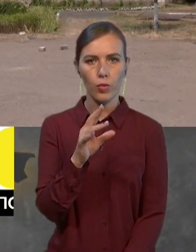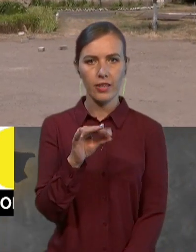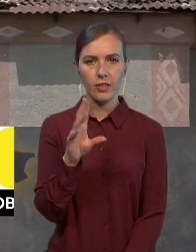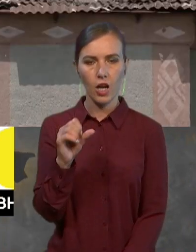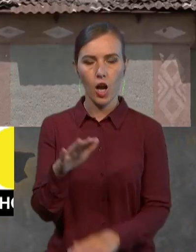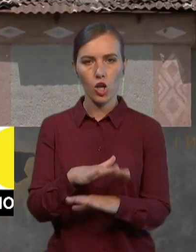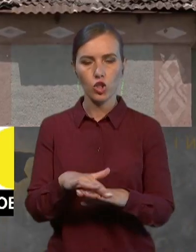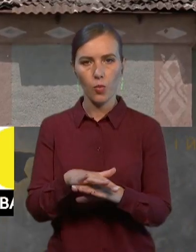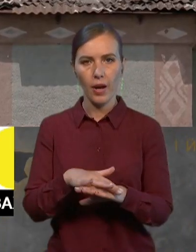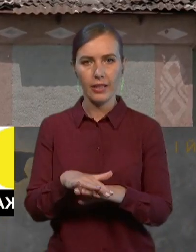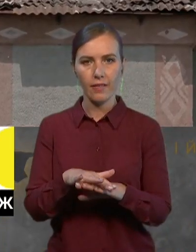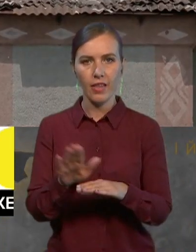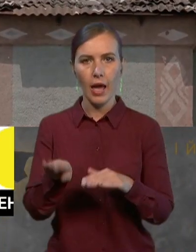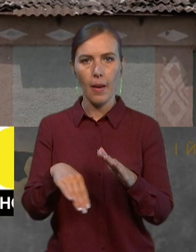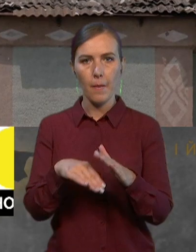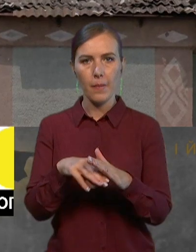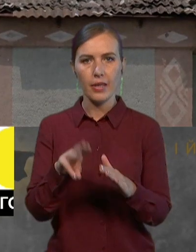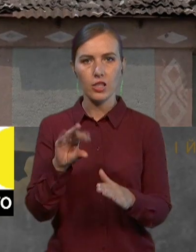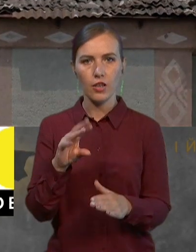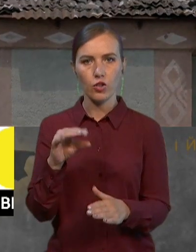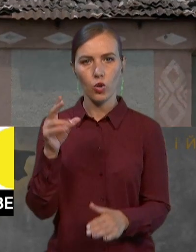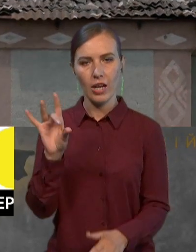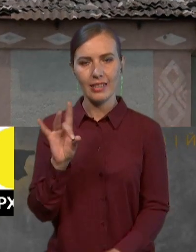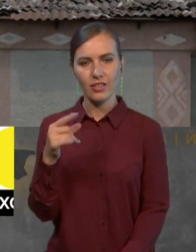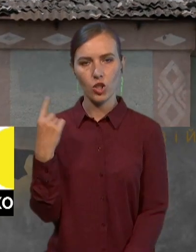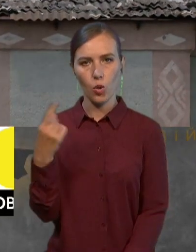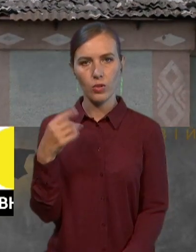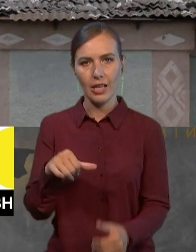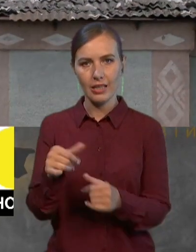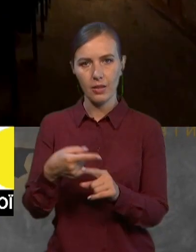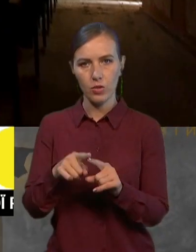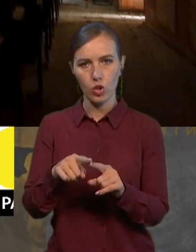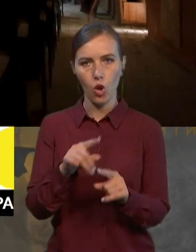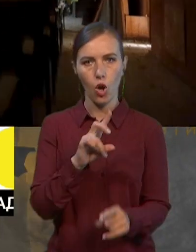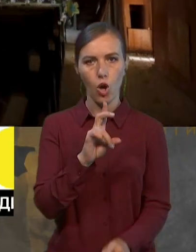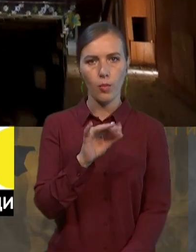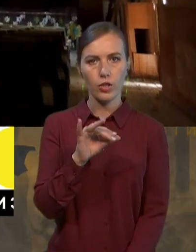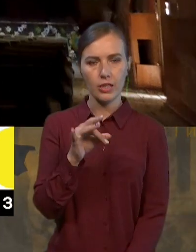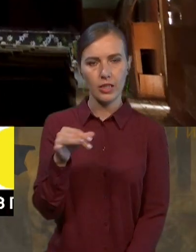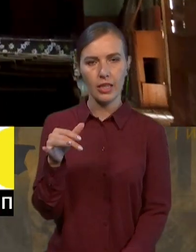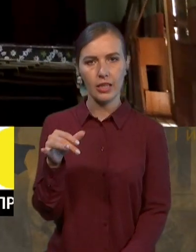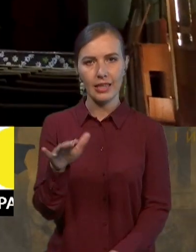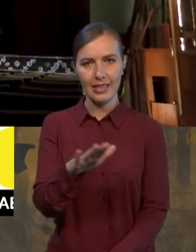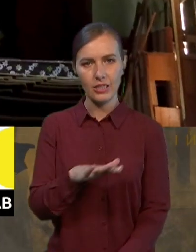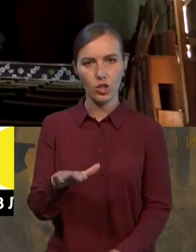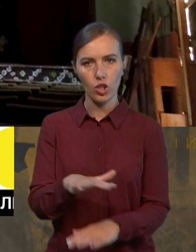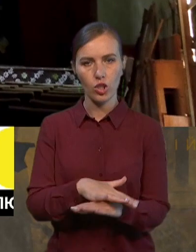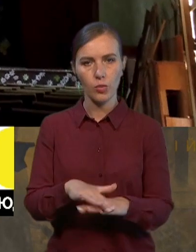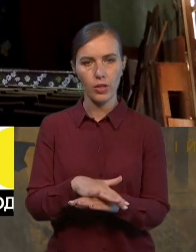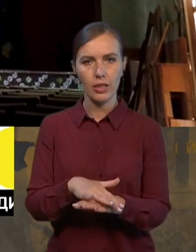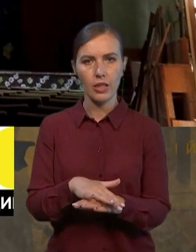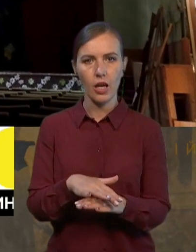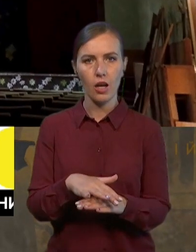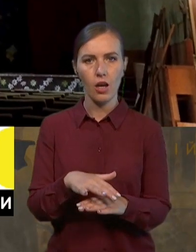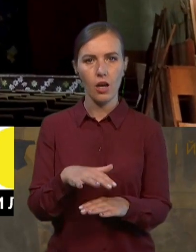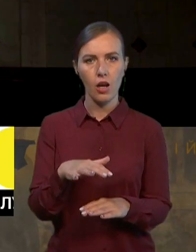Рівненської області. Крім неї ми, до речі, допомагаємо, що Білозерській територіальній громаді та район Острів, що